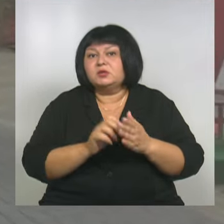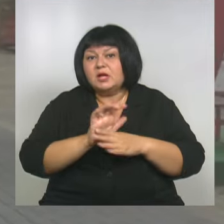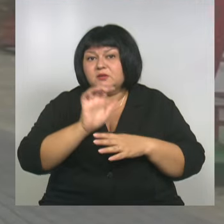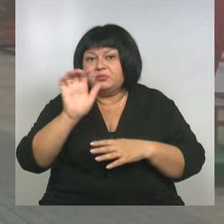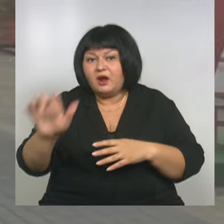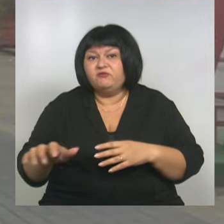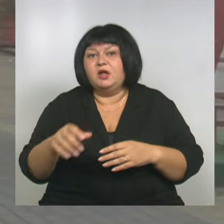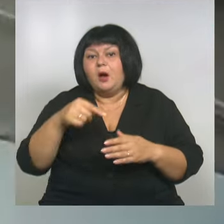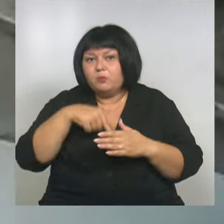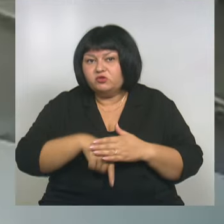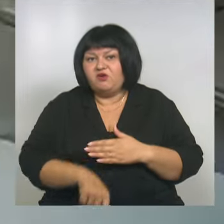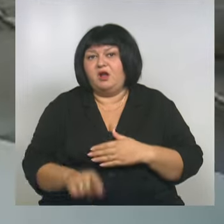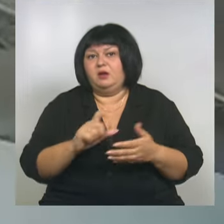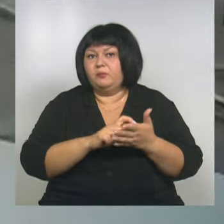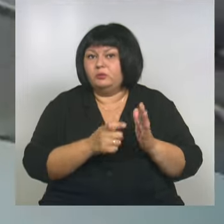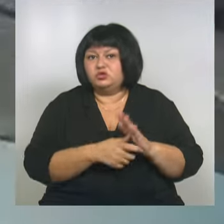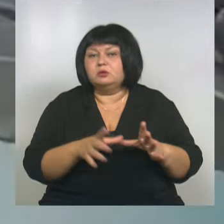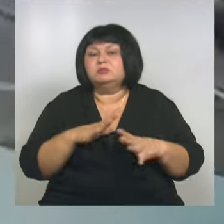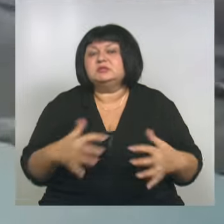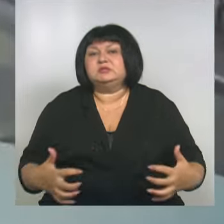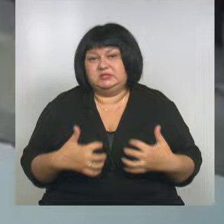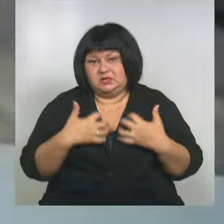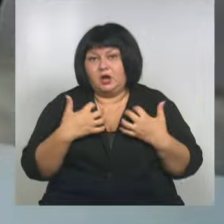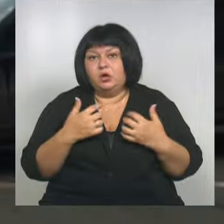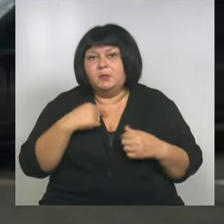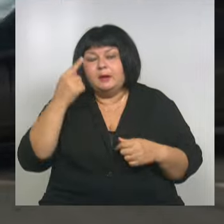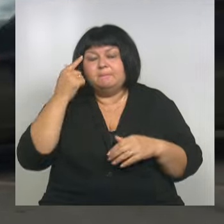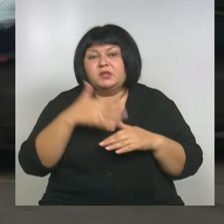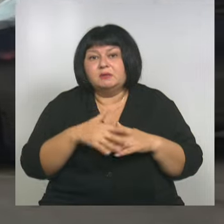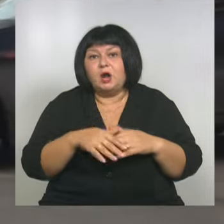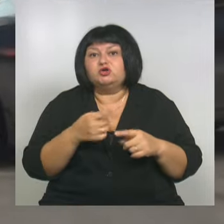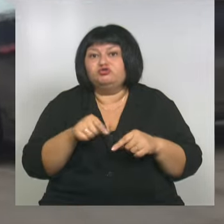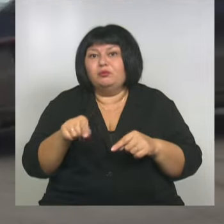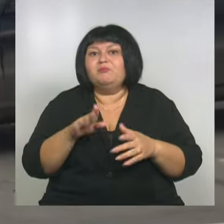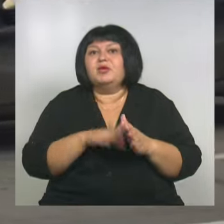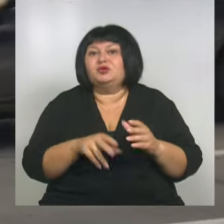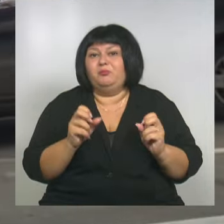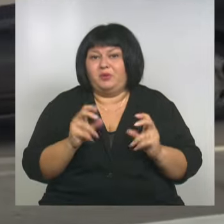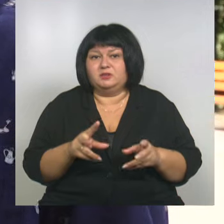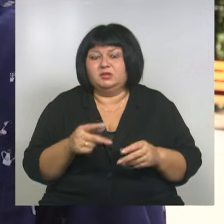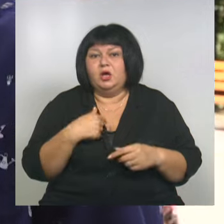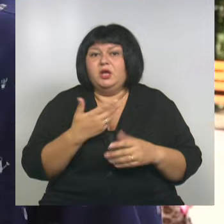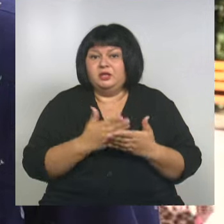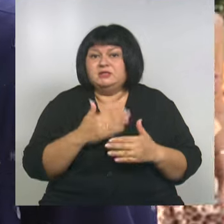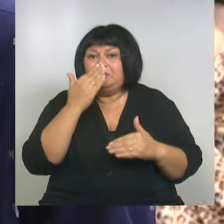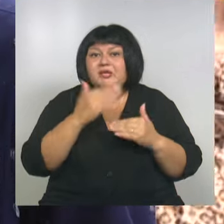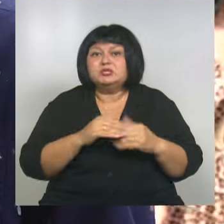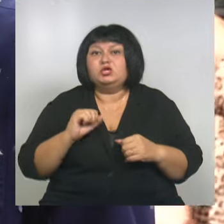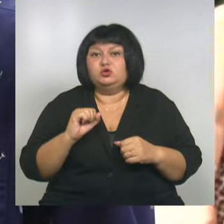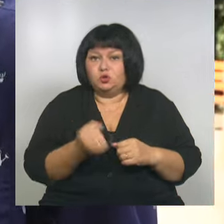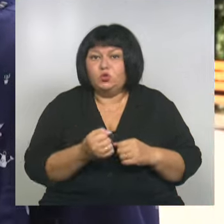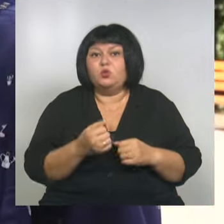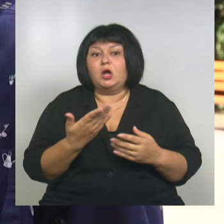в подвальное помещение. Было, конечно, страшно, но мы понимали, что мы в безопасности. Но у меня есть очень близкий друг, который